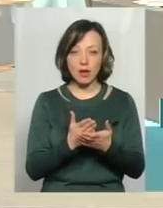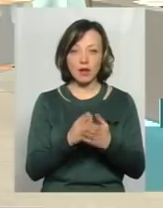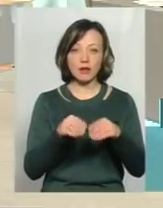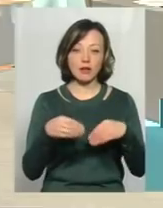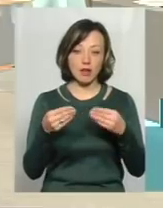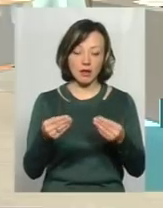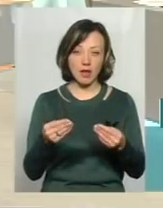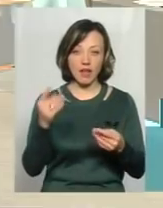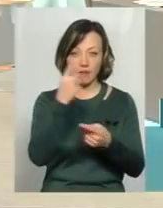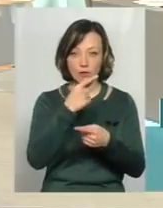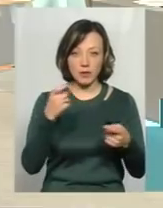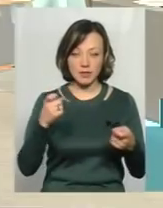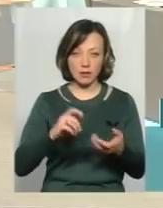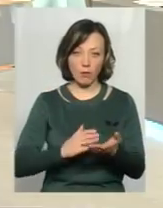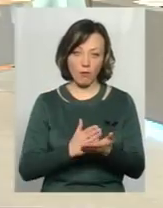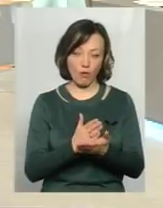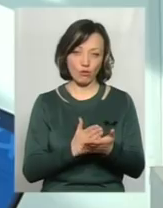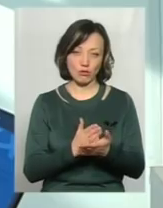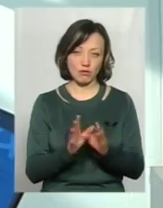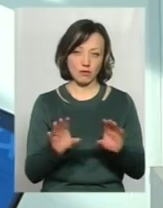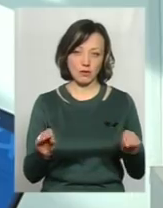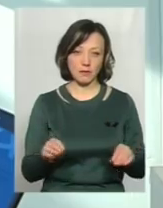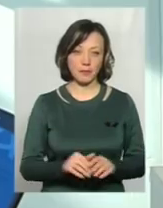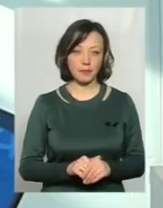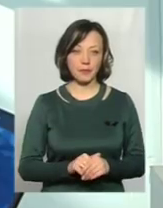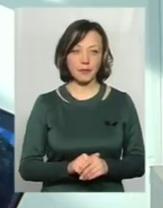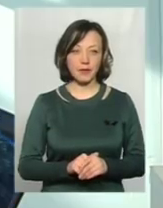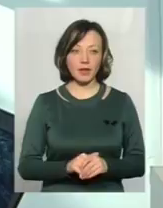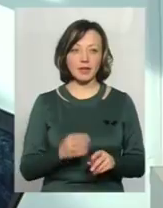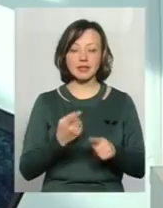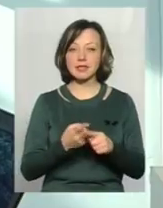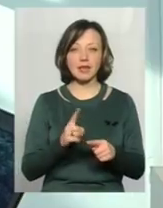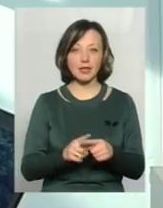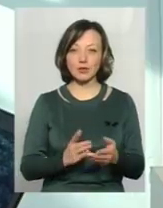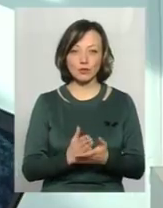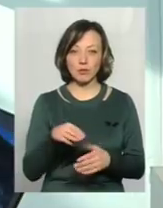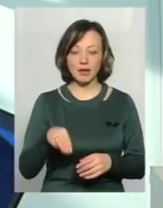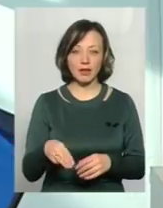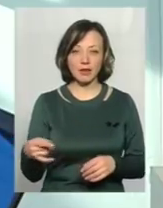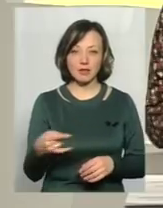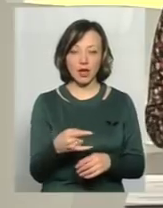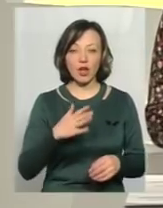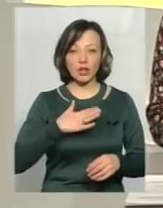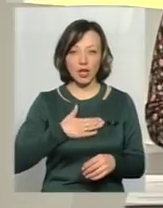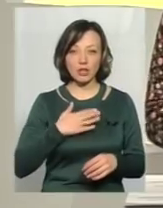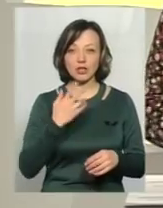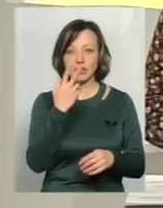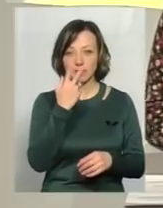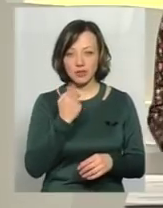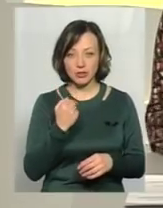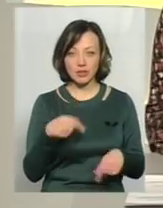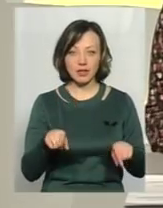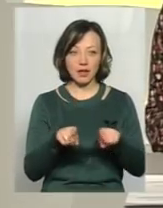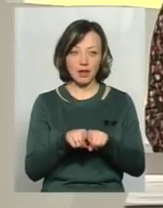надання інформаційних послів. Тобто, це не є служба таксі. Наша звична така